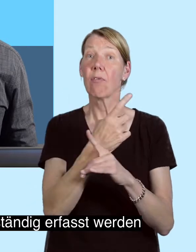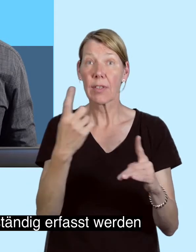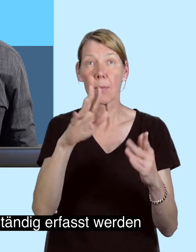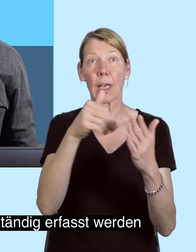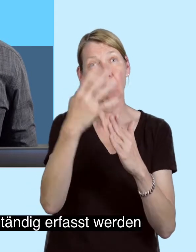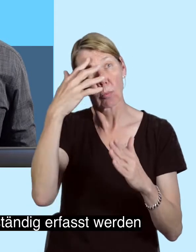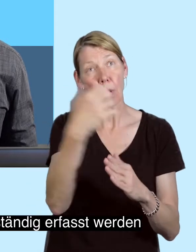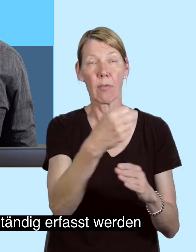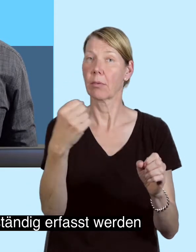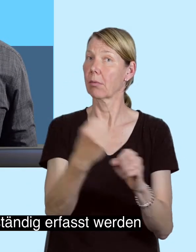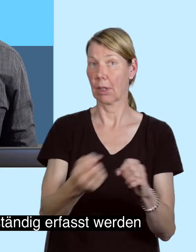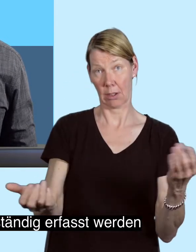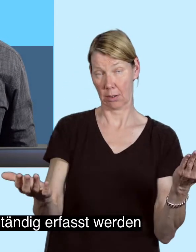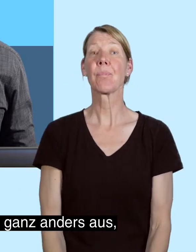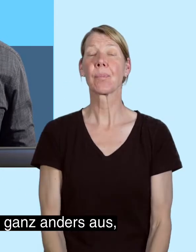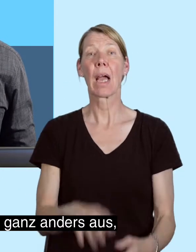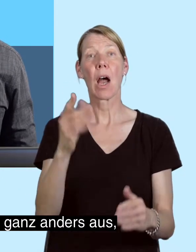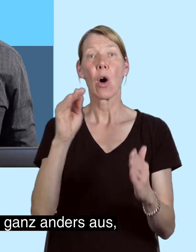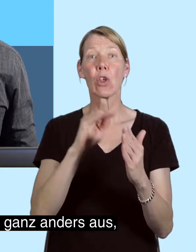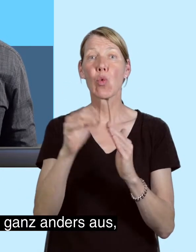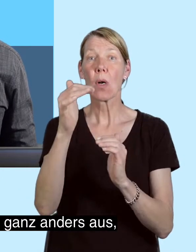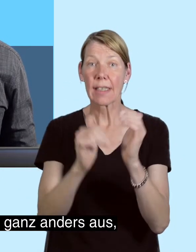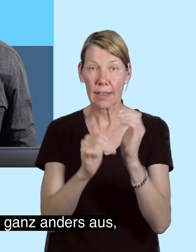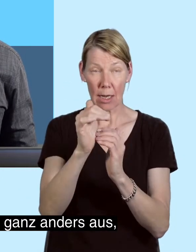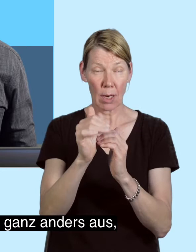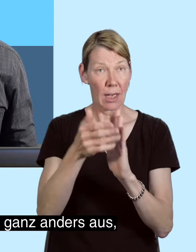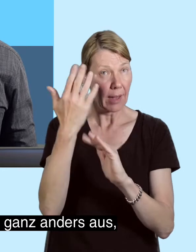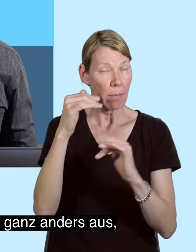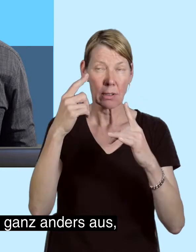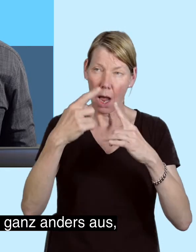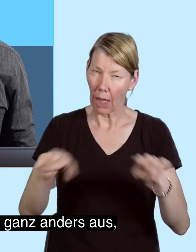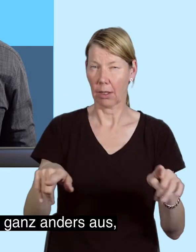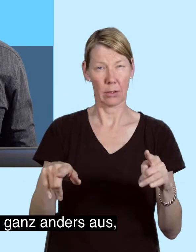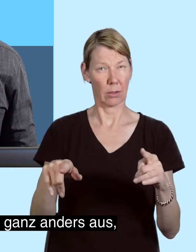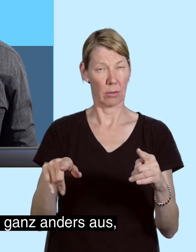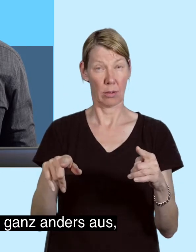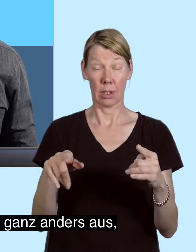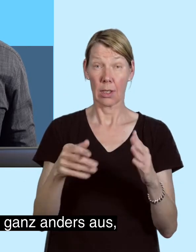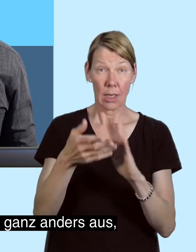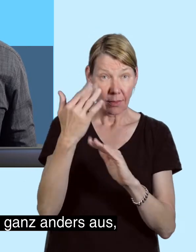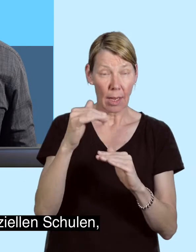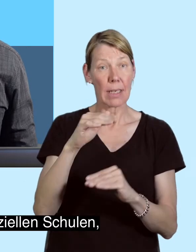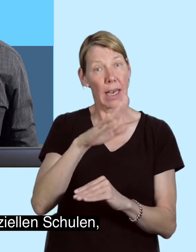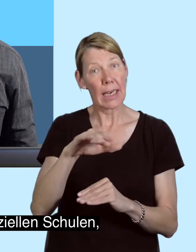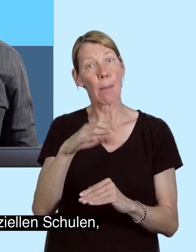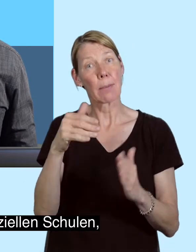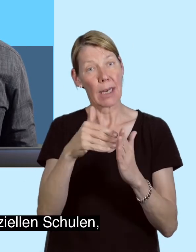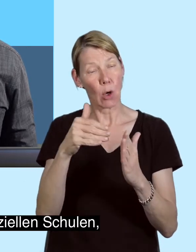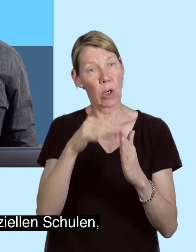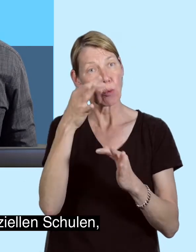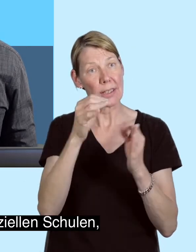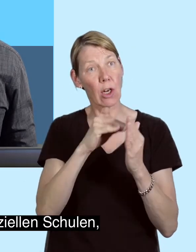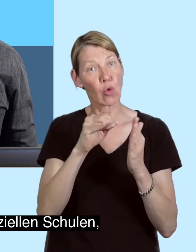von blinden Menschen nicht selbstständig erfasst werden. Auch das Schulsystem sah Anfang der 20er Jahre noch ganz anders aus. Wurden